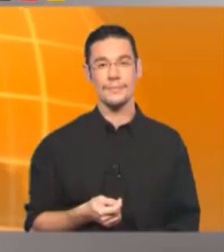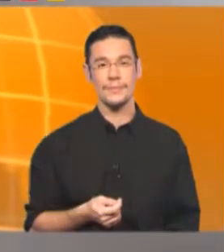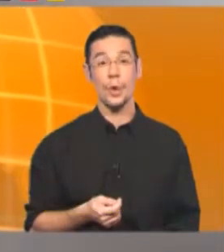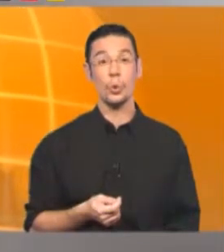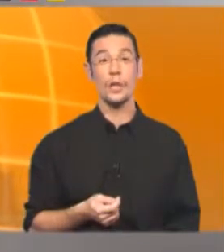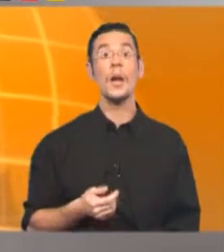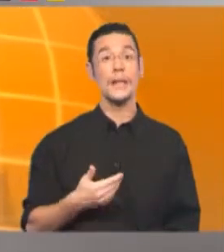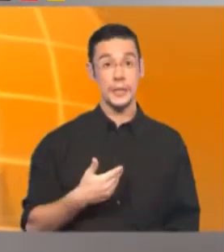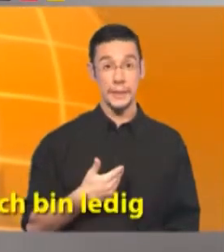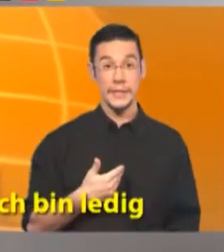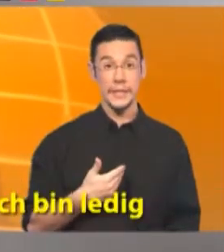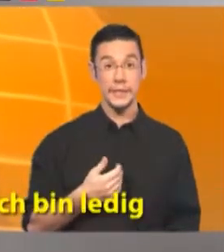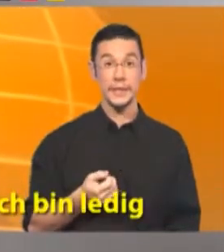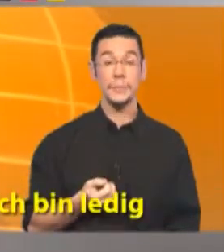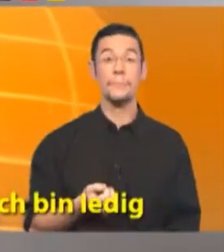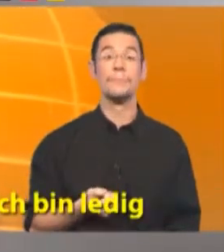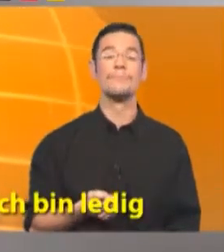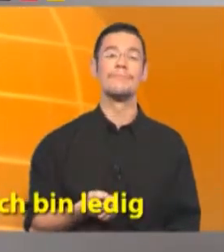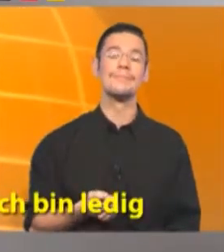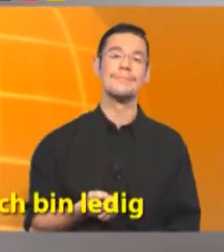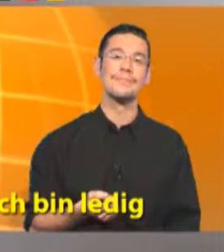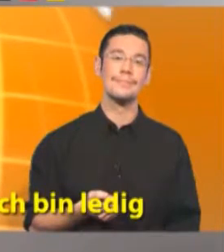Oder ich bin ledig.